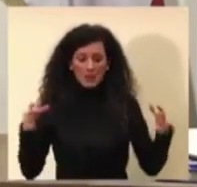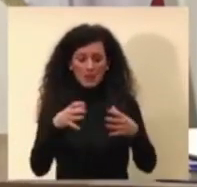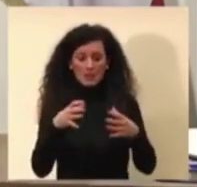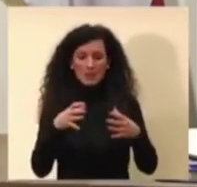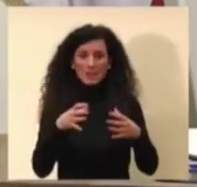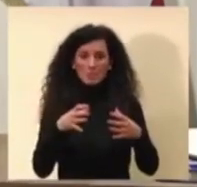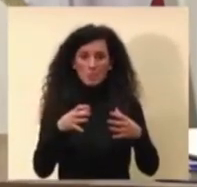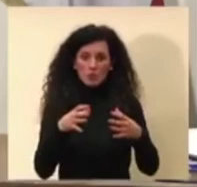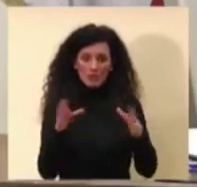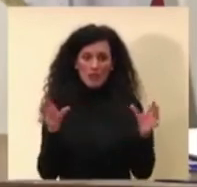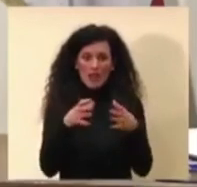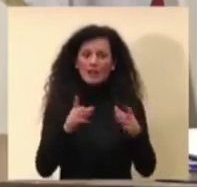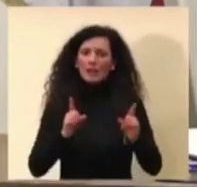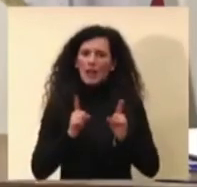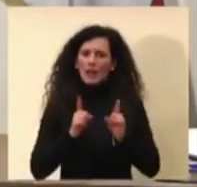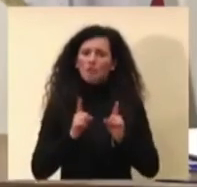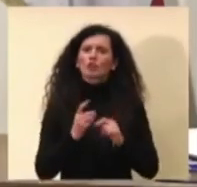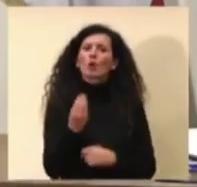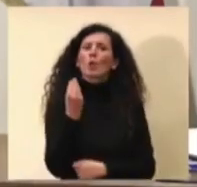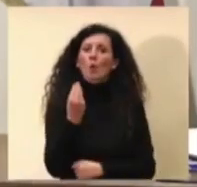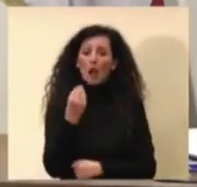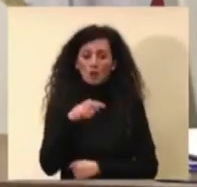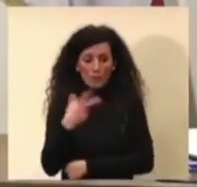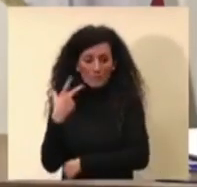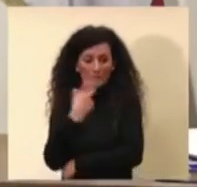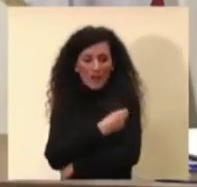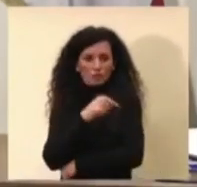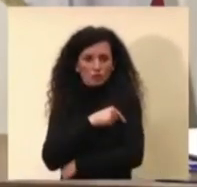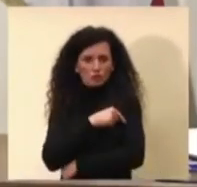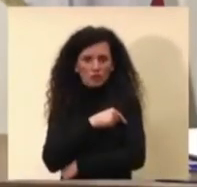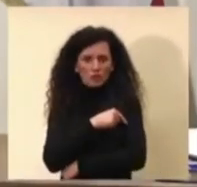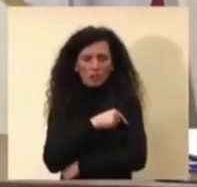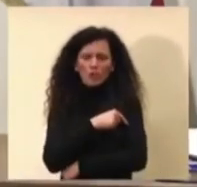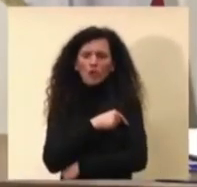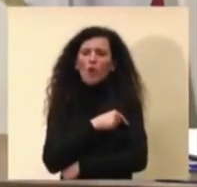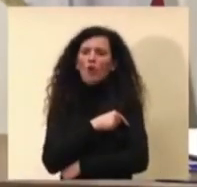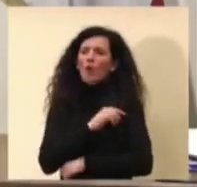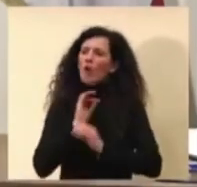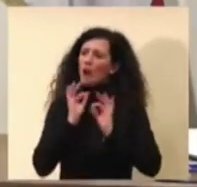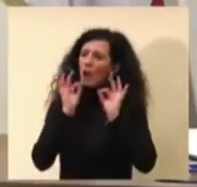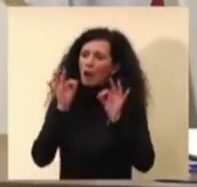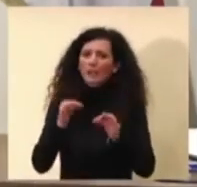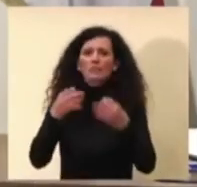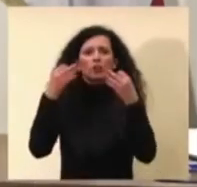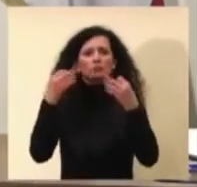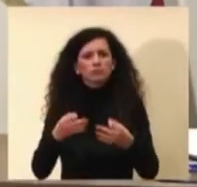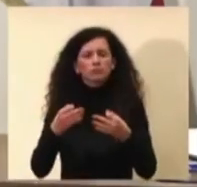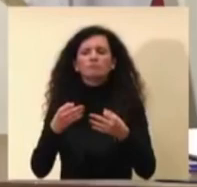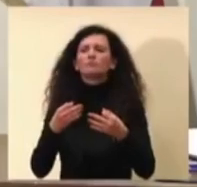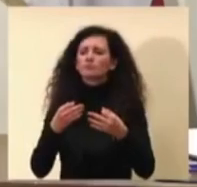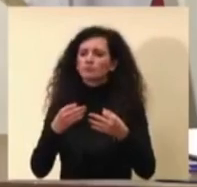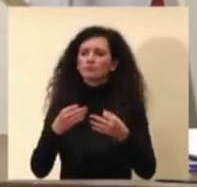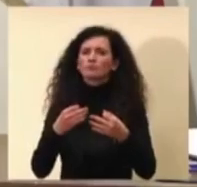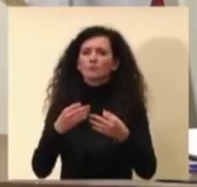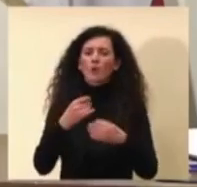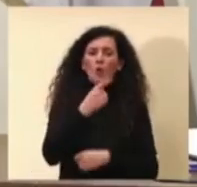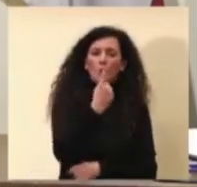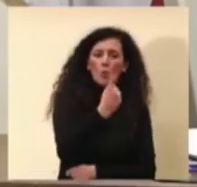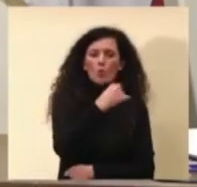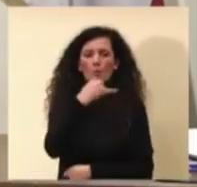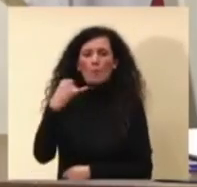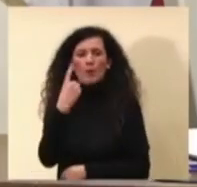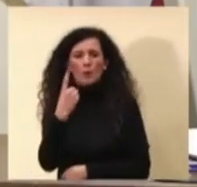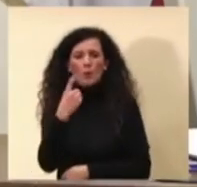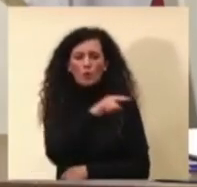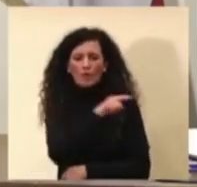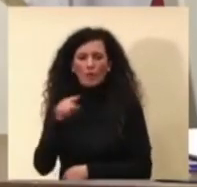un vaccino quando questo supera una certa soglia che viene stabilita in base a una formula che è quella 1-1 fratto